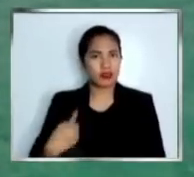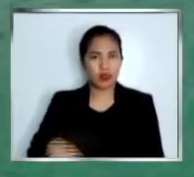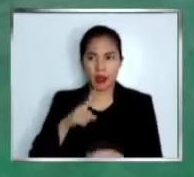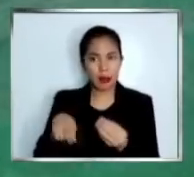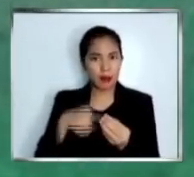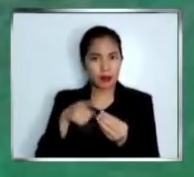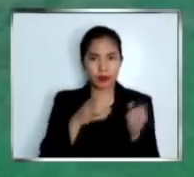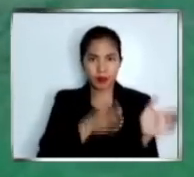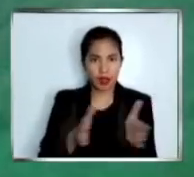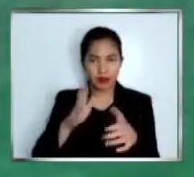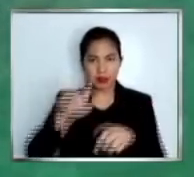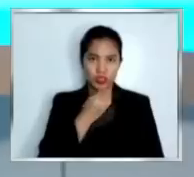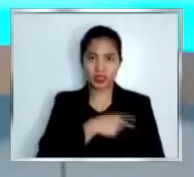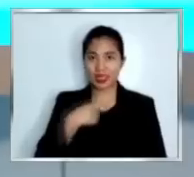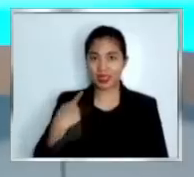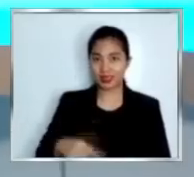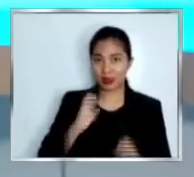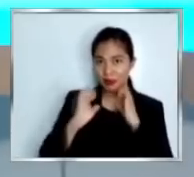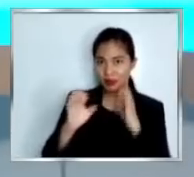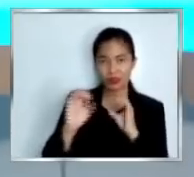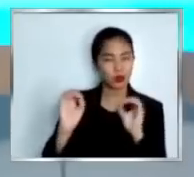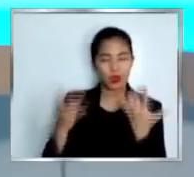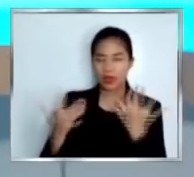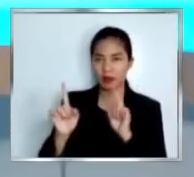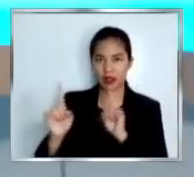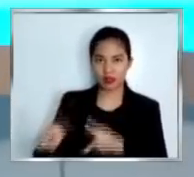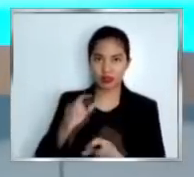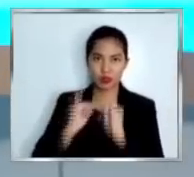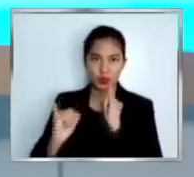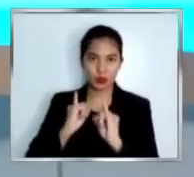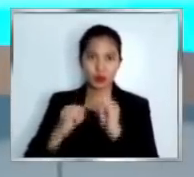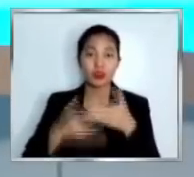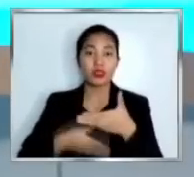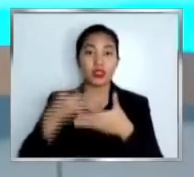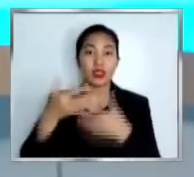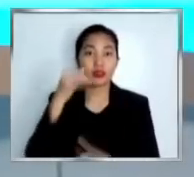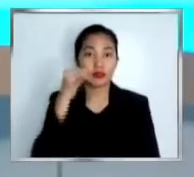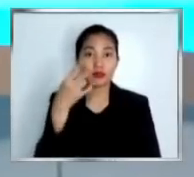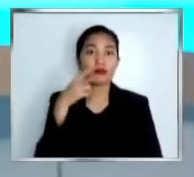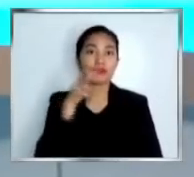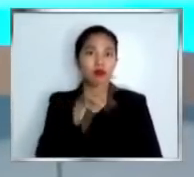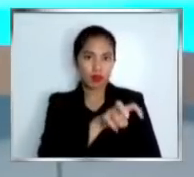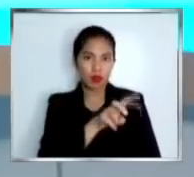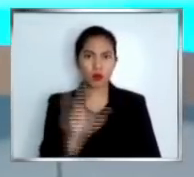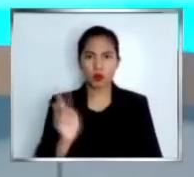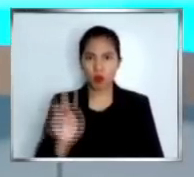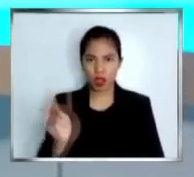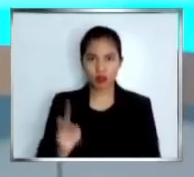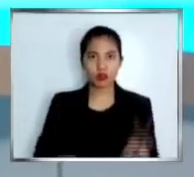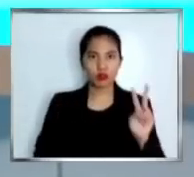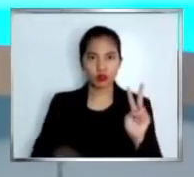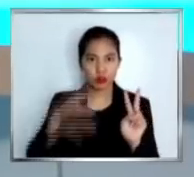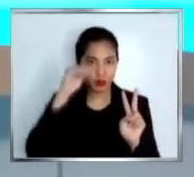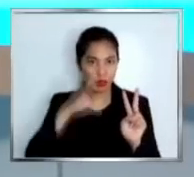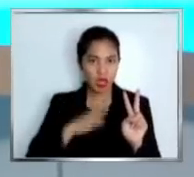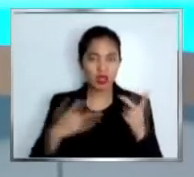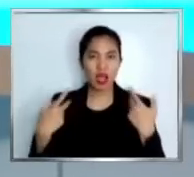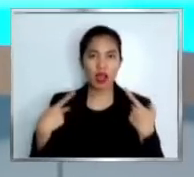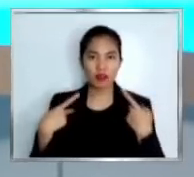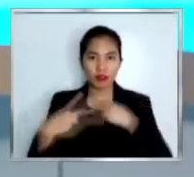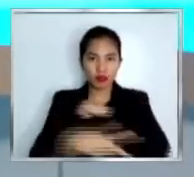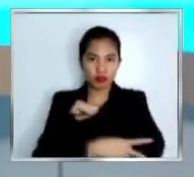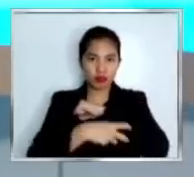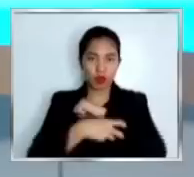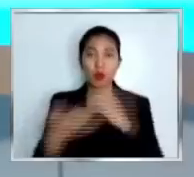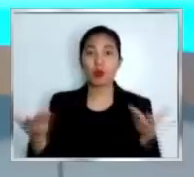dito ang Chinese Embassy. Samantala nahuli ka mga pagnanakaw ng dalawang lalaki sa isang eskwelahan sa Maynila. Pareho silang umamin sa